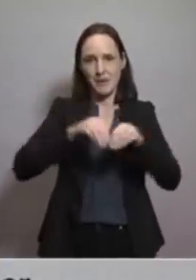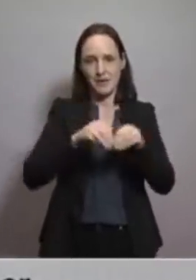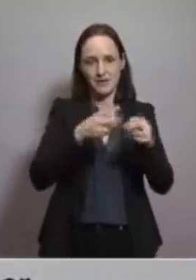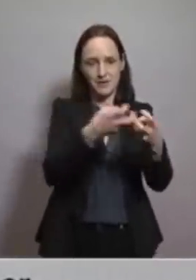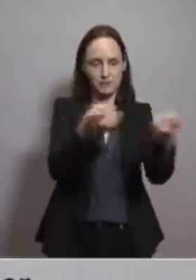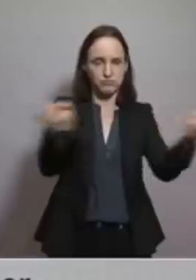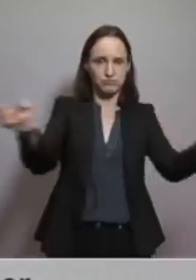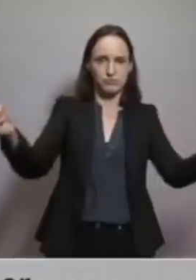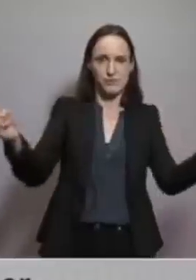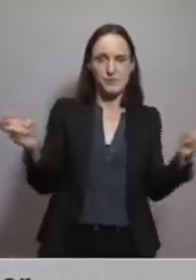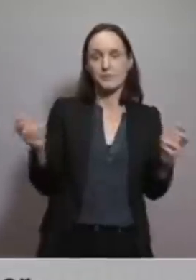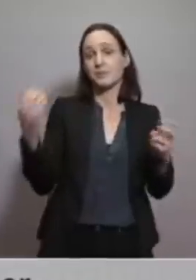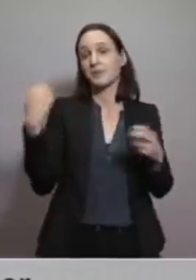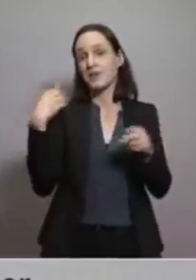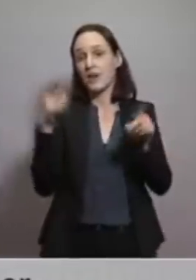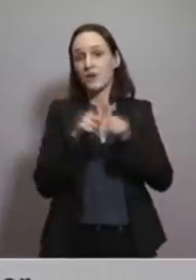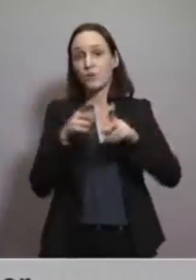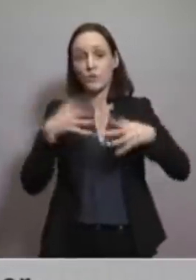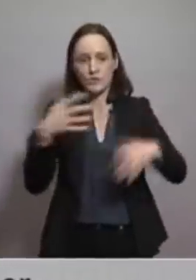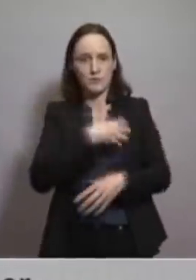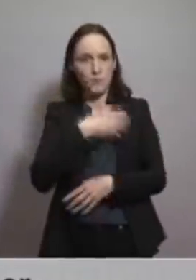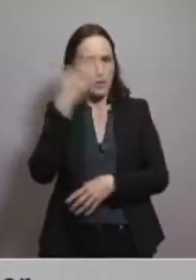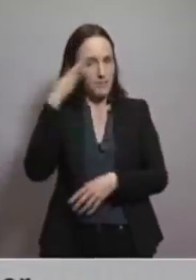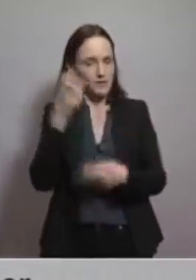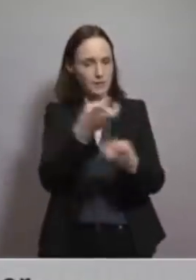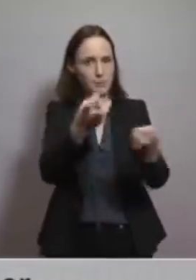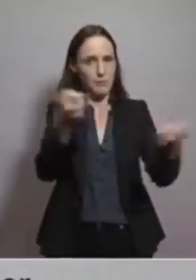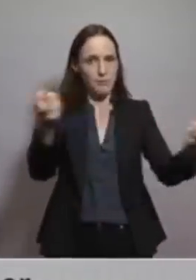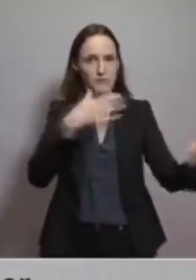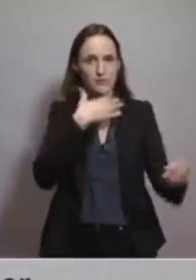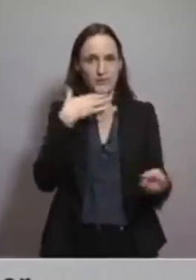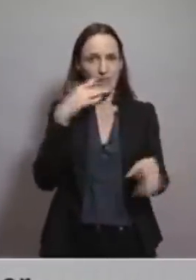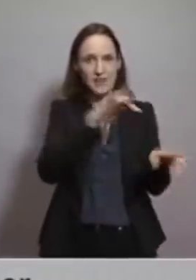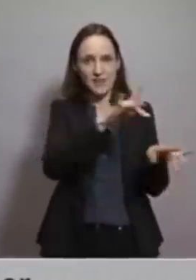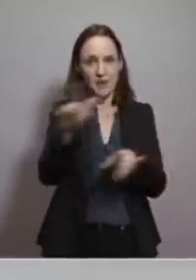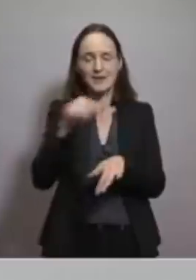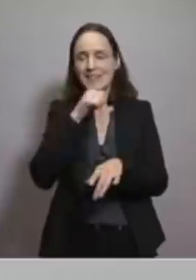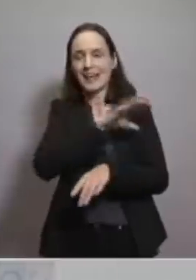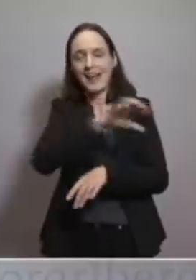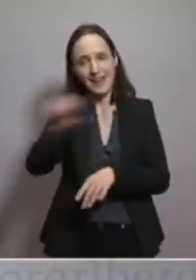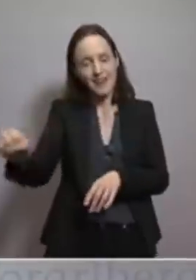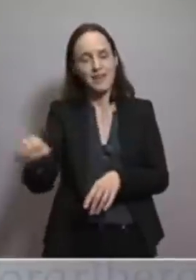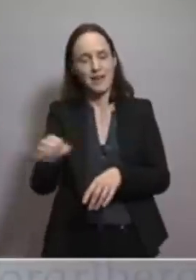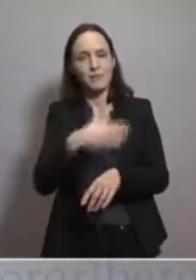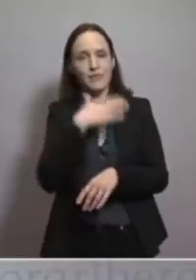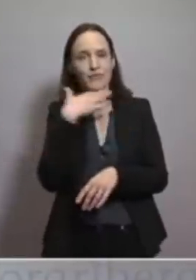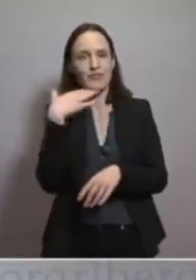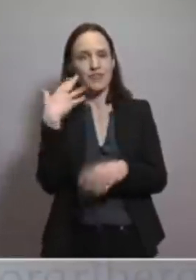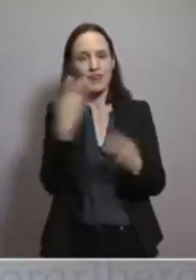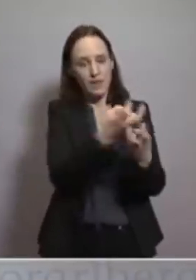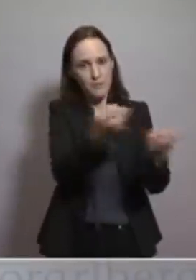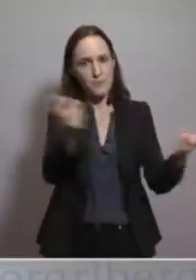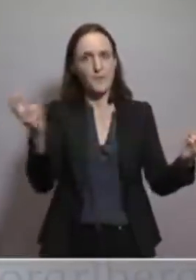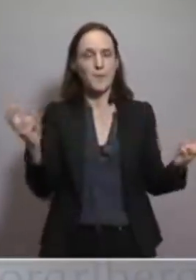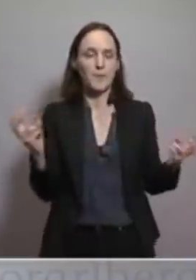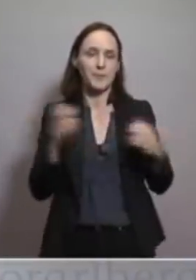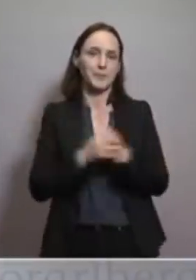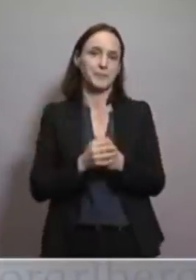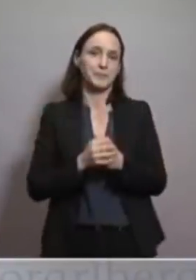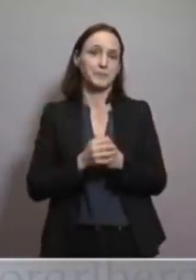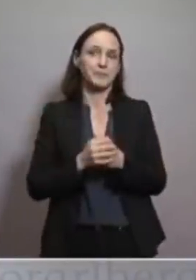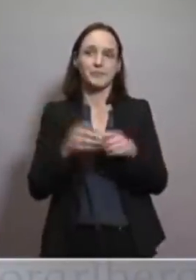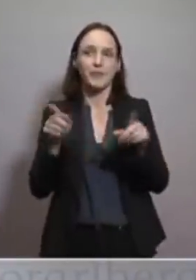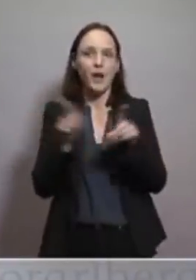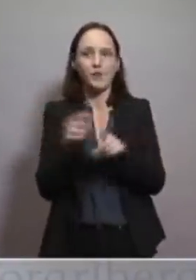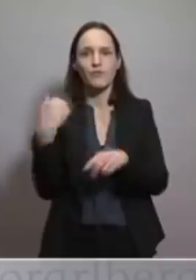Da war auch eine ganz große Zahl von Bürgermeistern dabei. Ich glaube, sie waren nicht vollständig, aber eine große Zahl an Bürgermeistern dabei. Und natürlich ist die